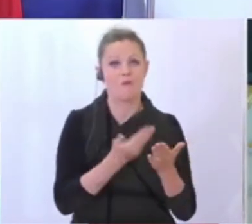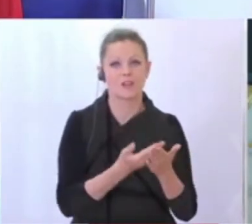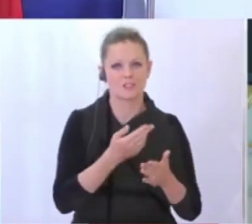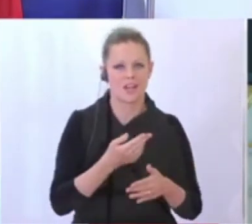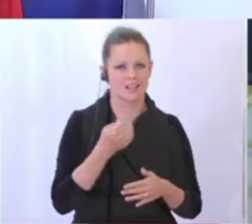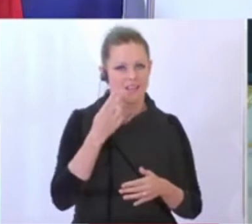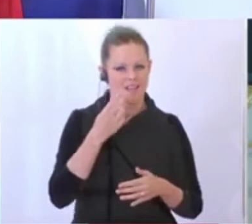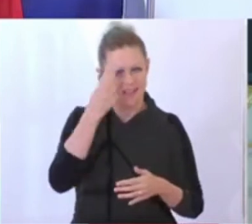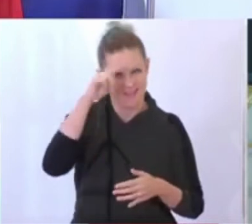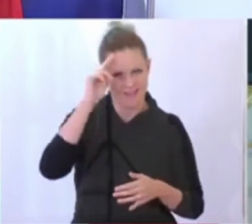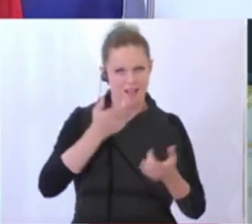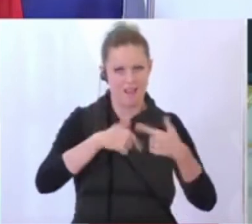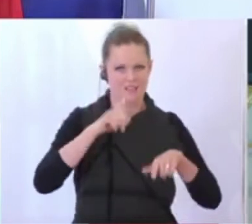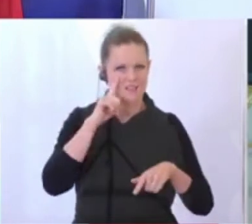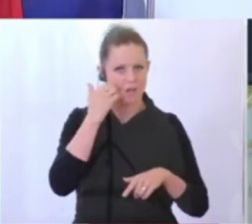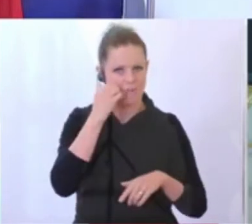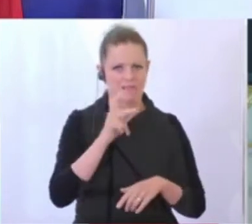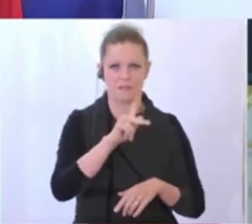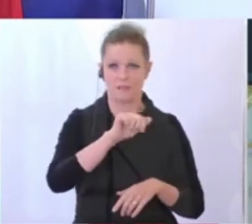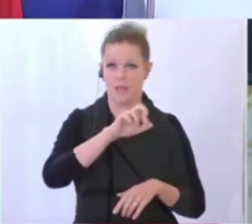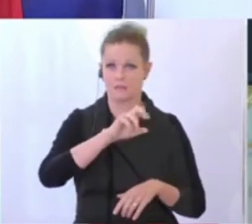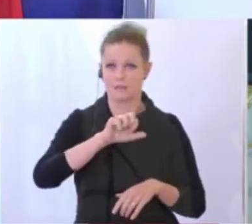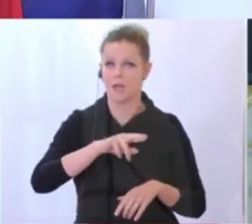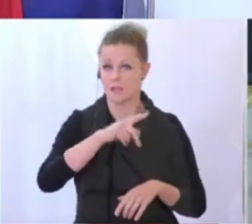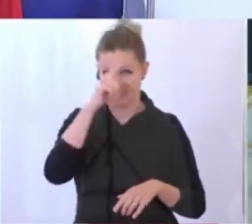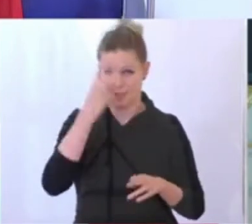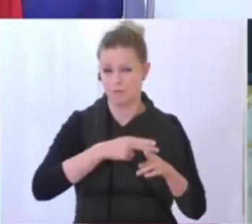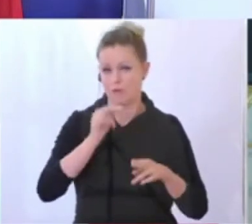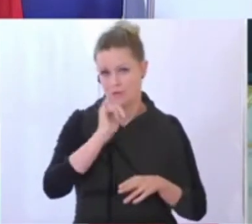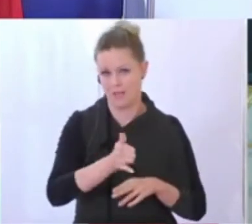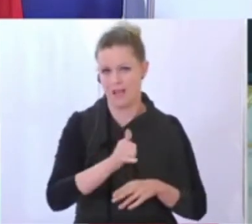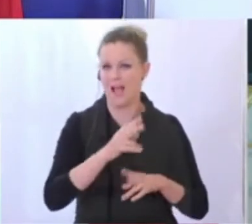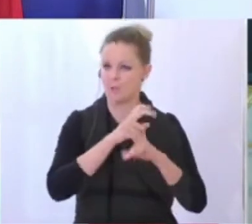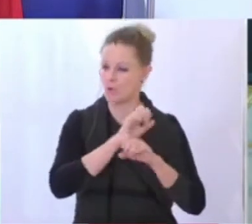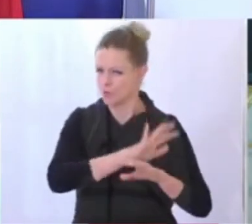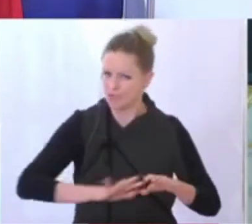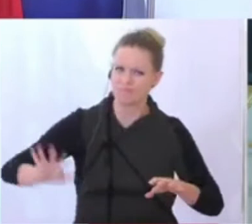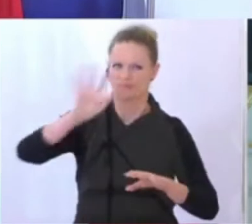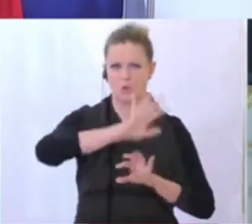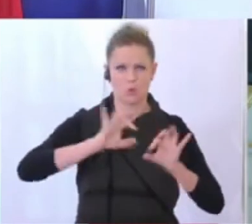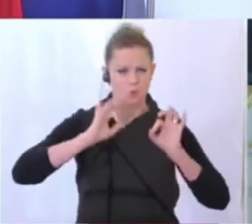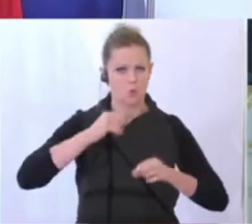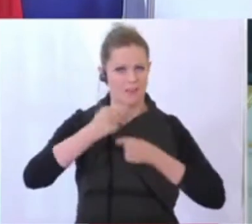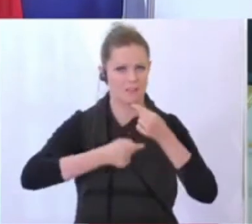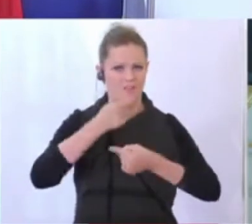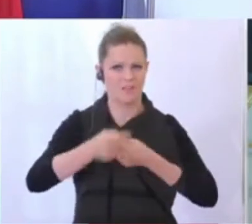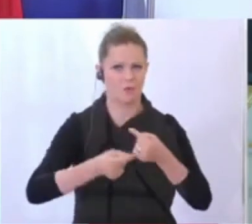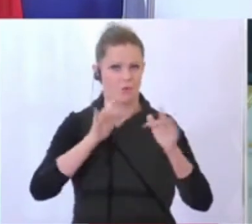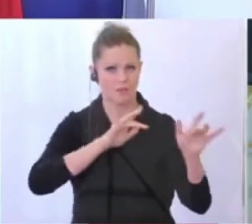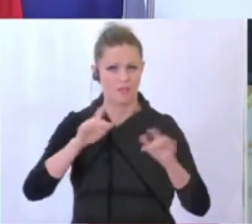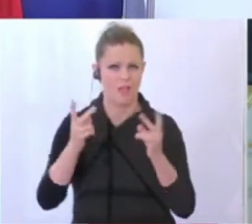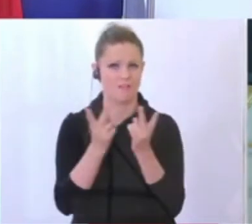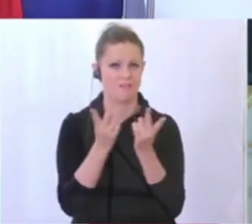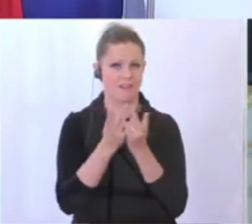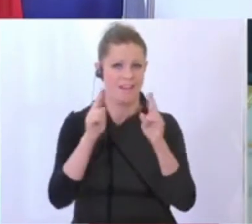Kaiser Sinn. Generell kann man für Österreich sagen, dass wir quer durchs Land eine gute Entwicklung haben. Im internationalen Vergleich